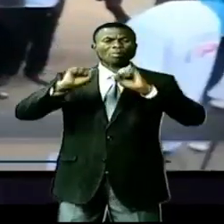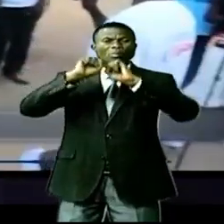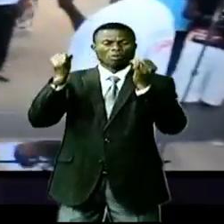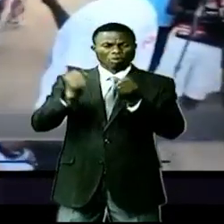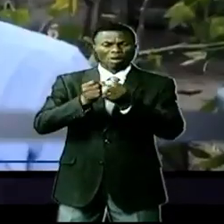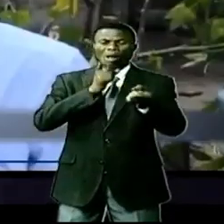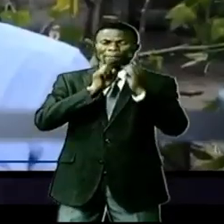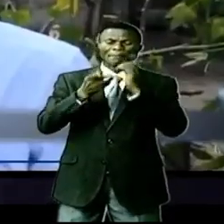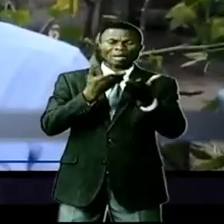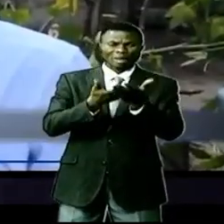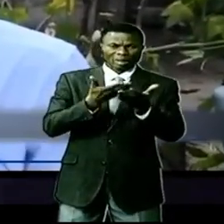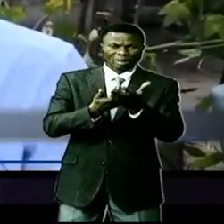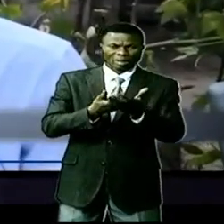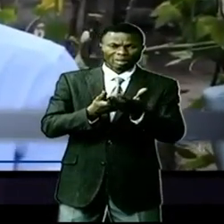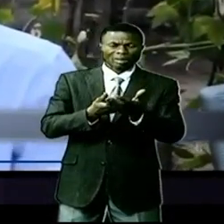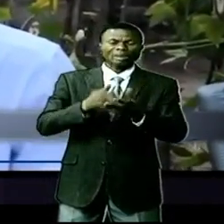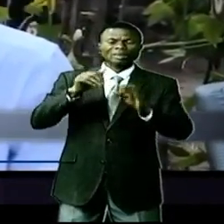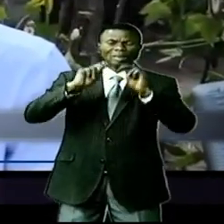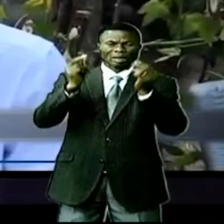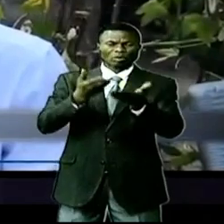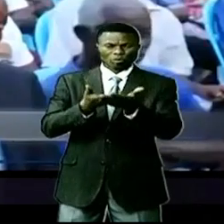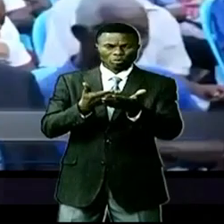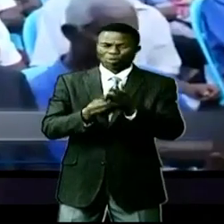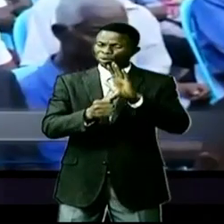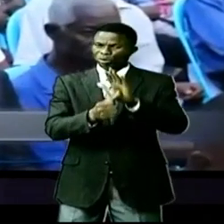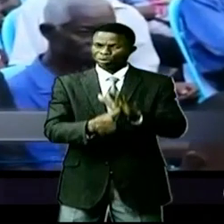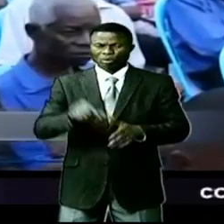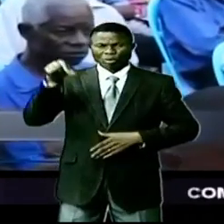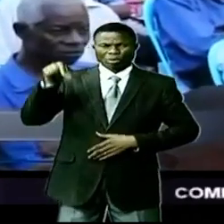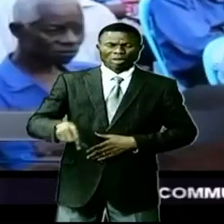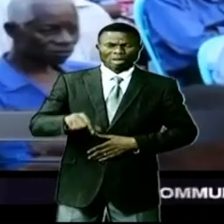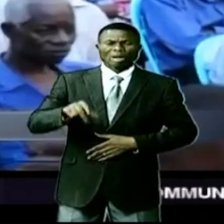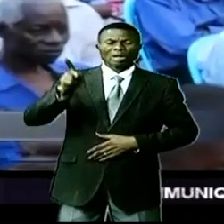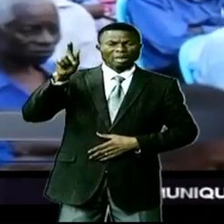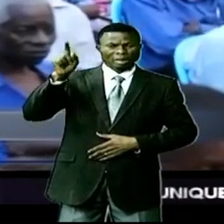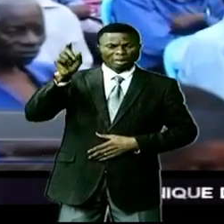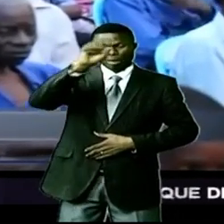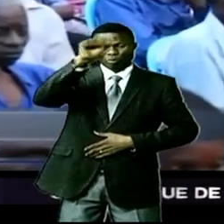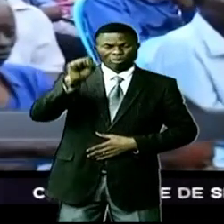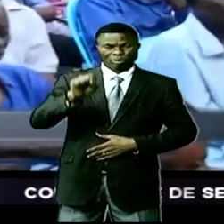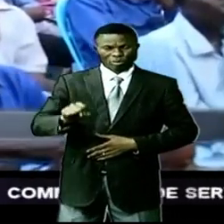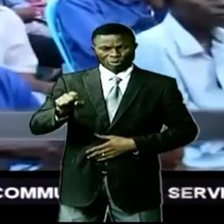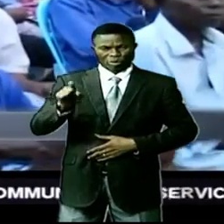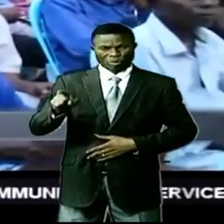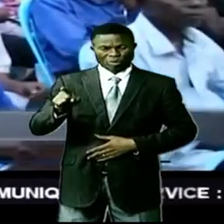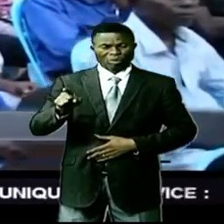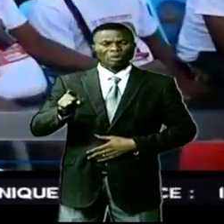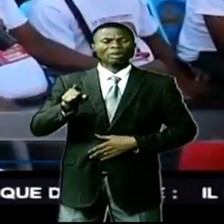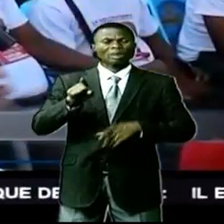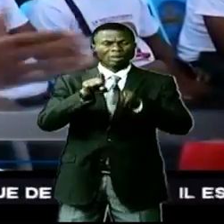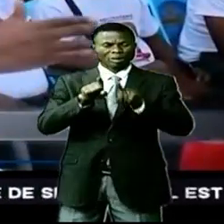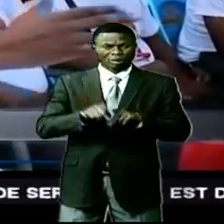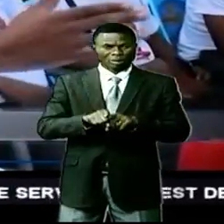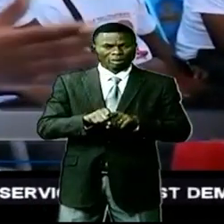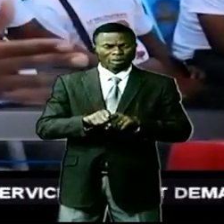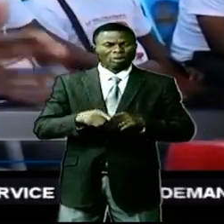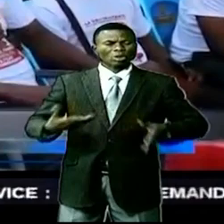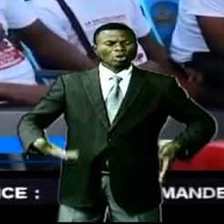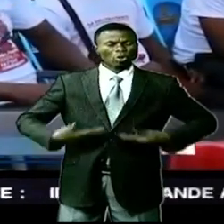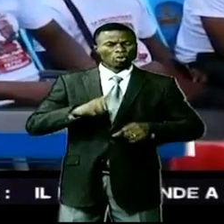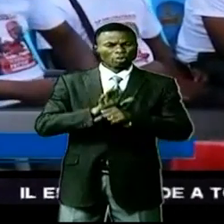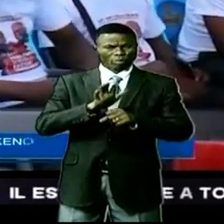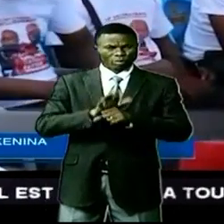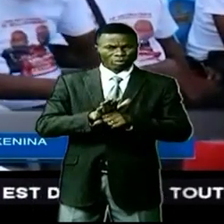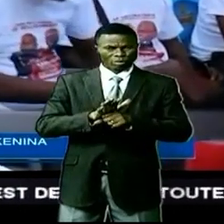été évoquées dans la sous-traitance. Les quartiers Poulouloumba, municipalité de Selimbao, servire honorée